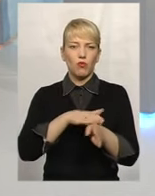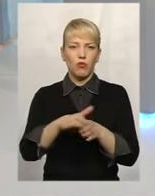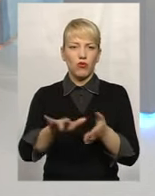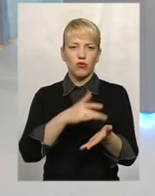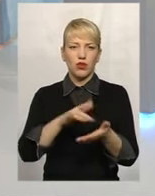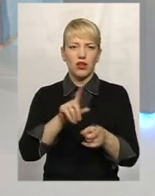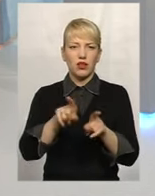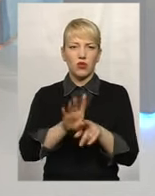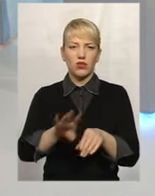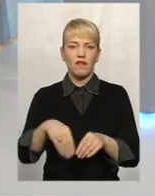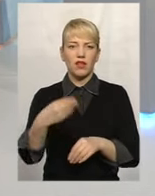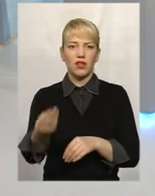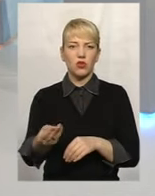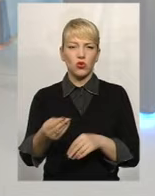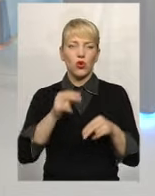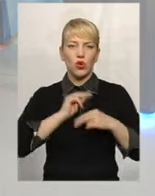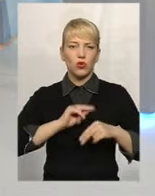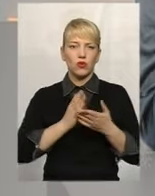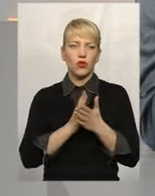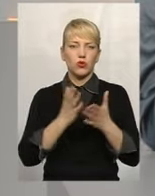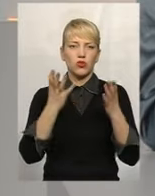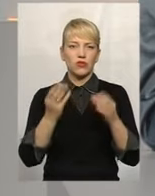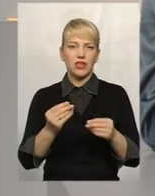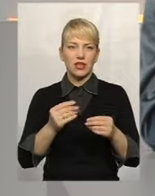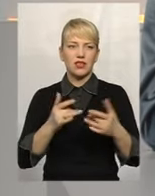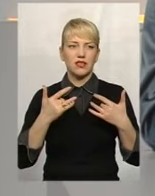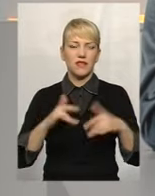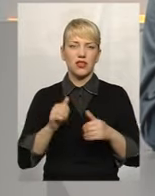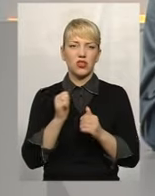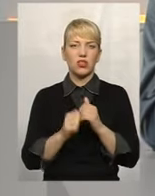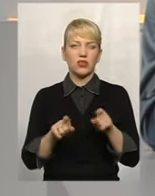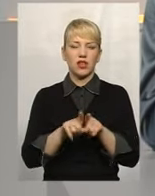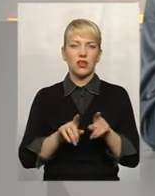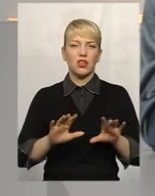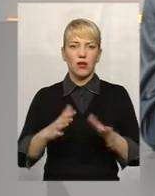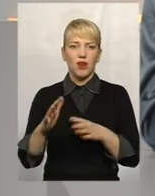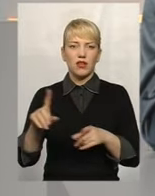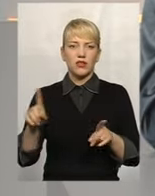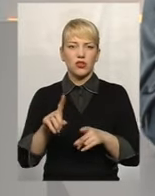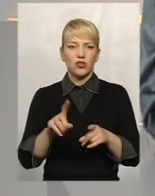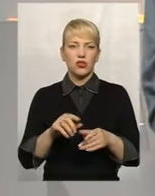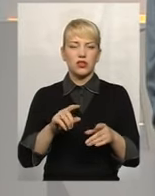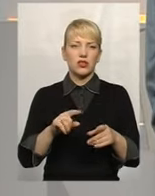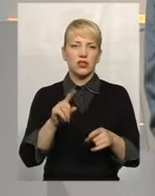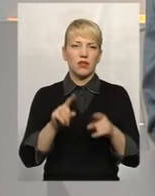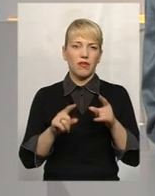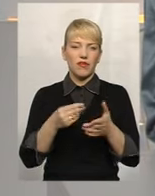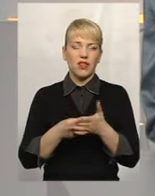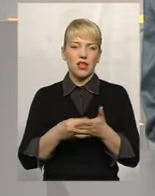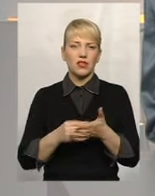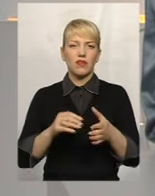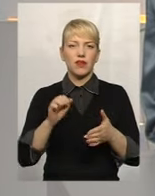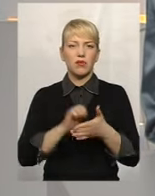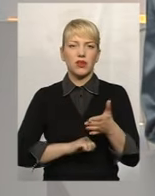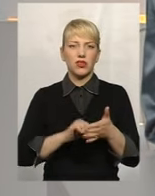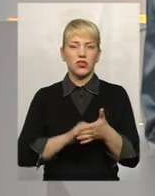трудову книжку в день звільнення. Часто трапляється так, що з певних фінансових причин, ні для кого не